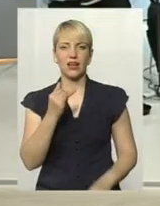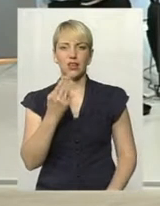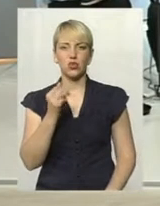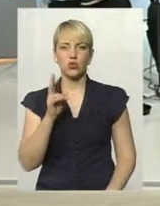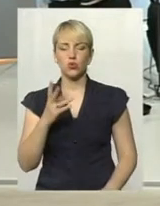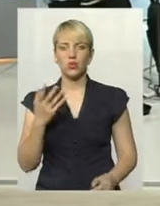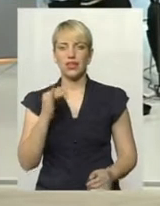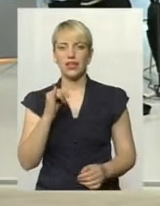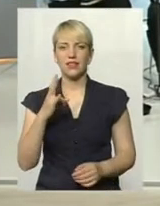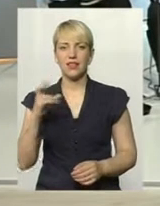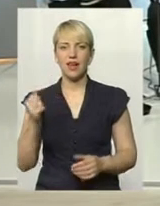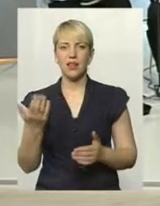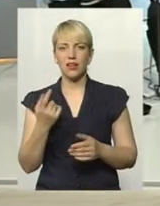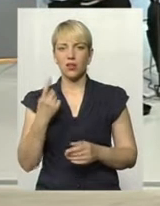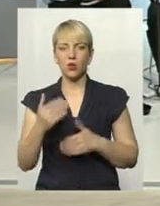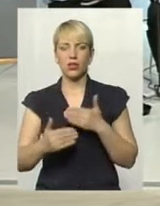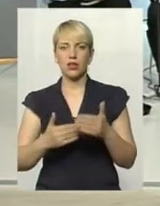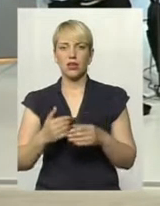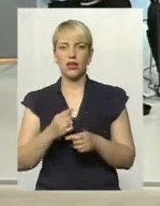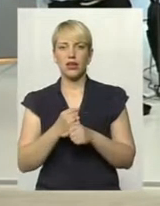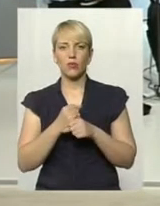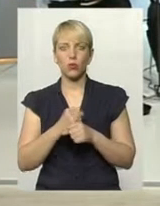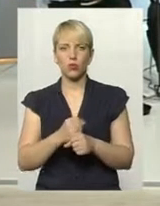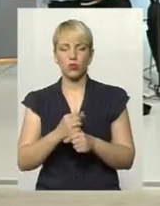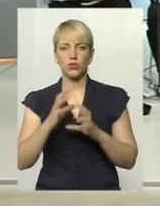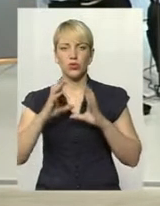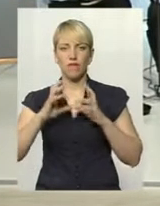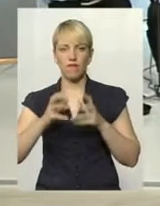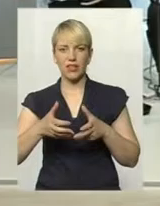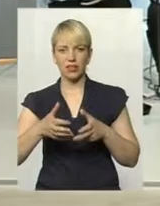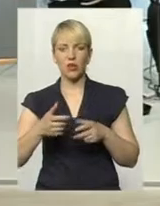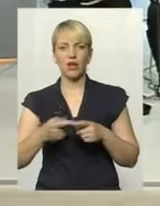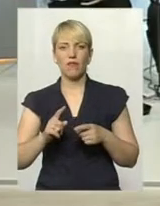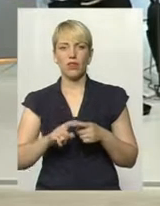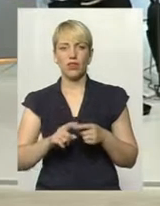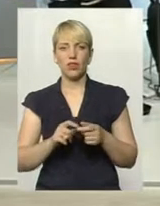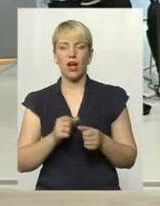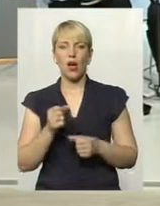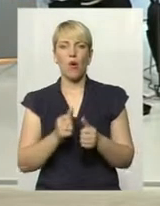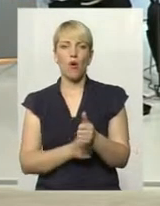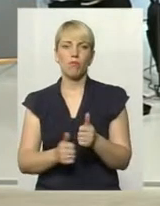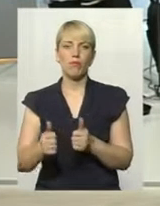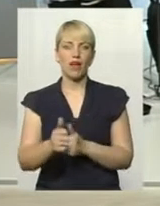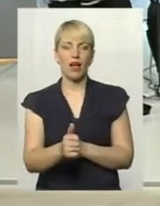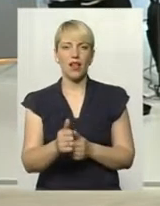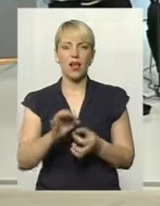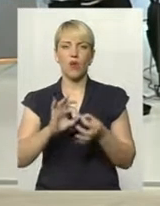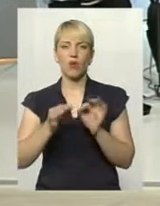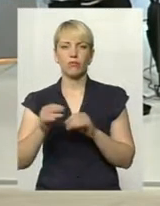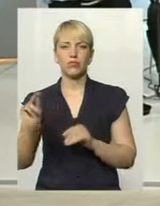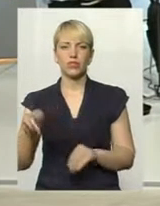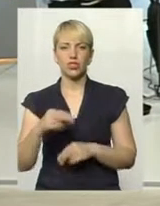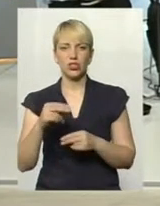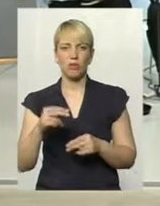році на одному із етапів Кубку світу в Дуїсбургу, а потім і врачи це обігрували олімпійських чемпіонок. Тобто в нас